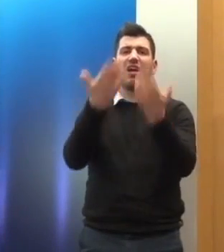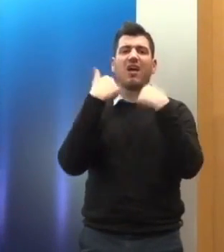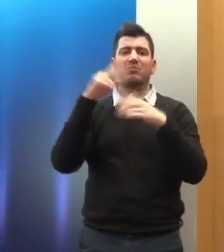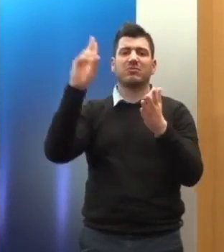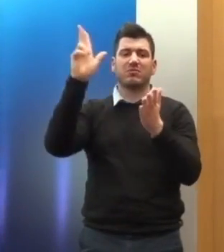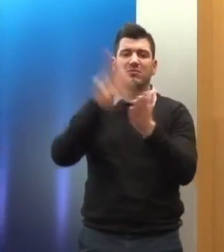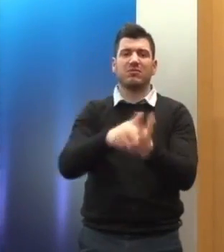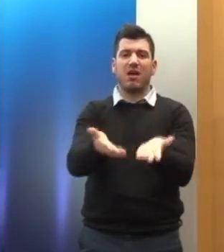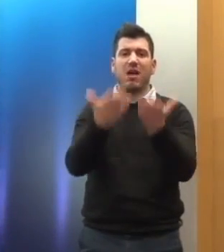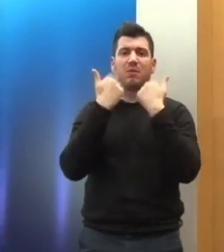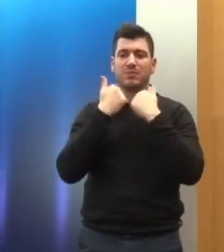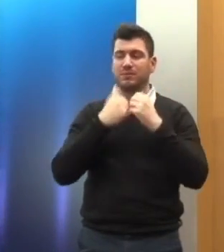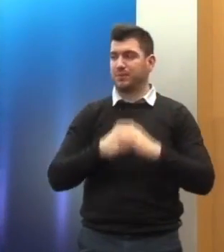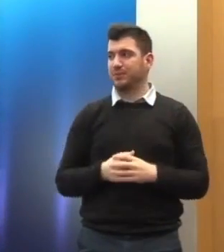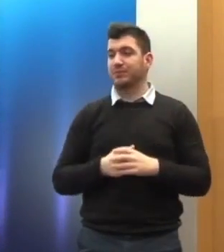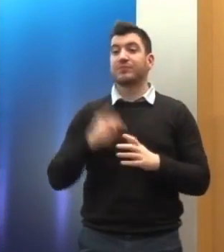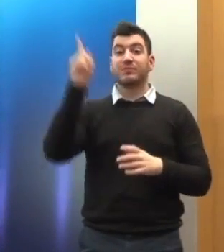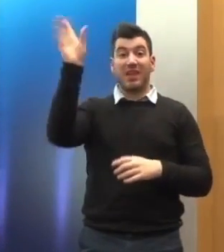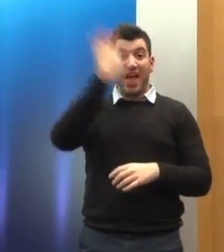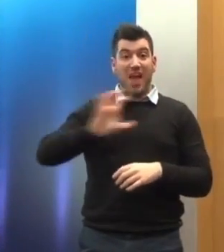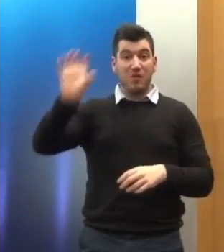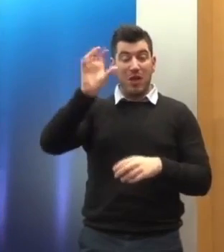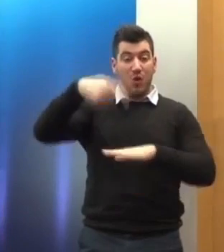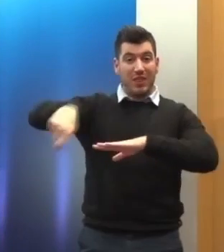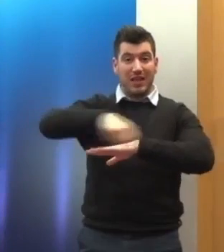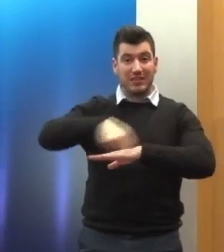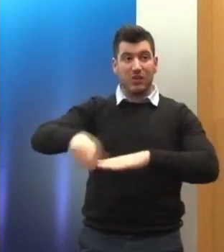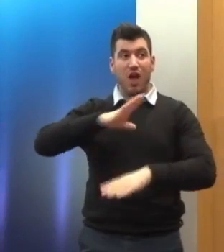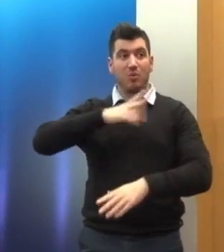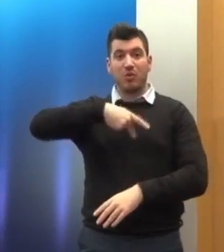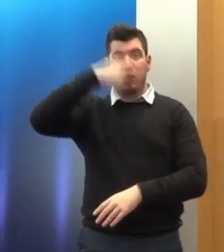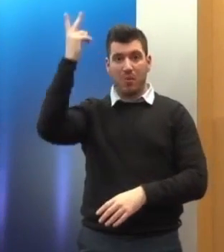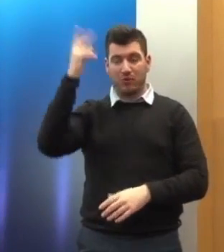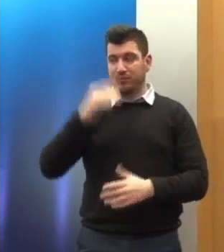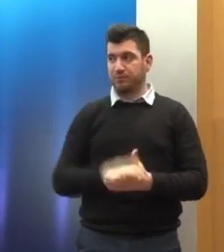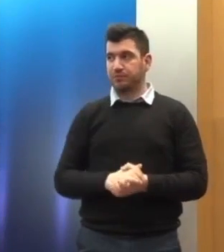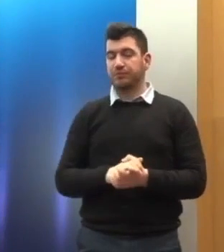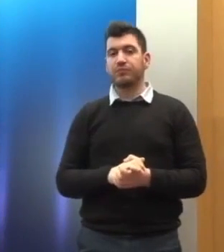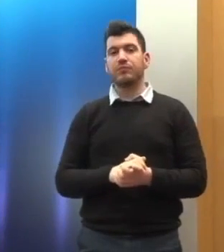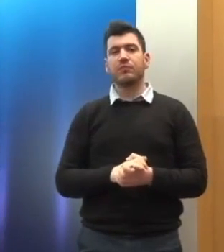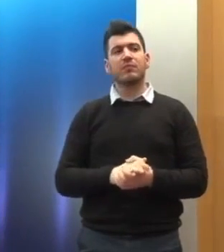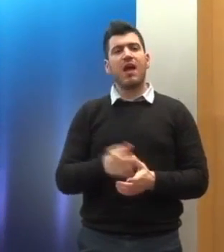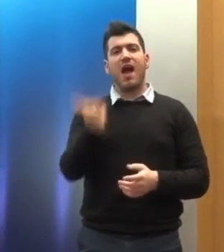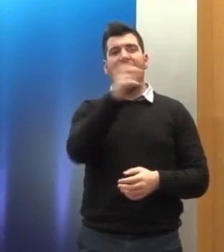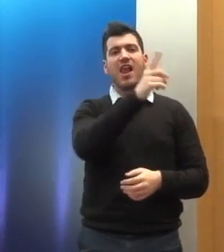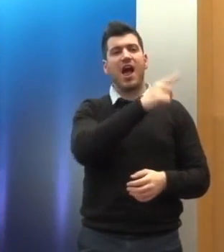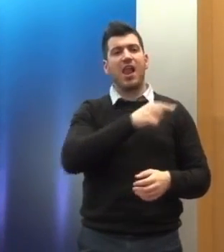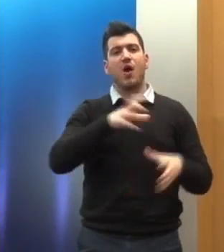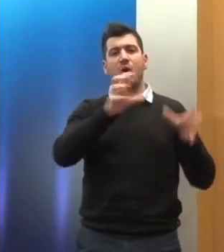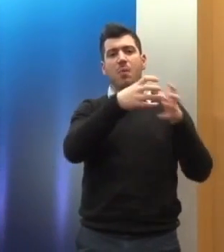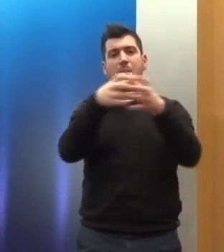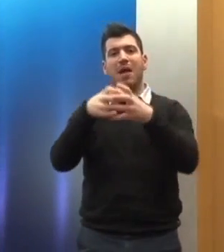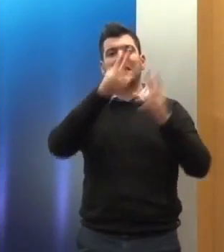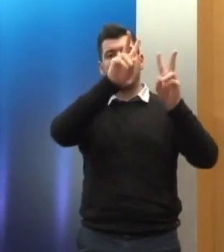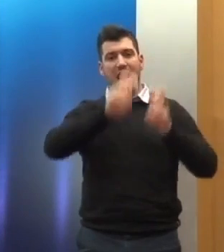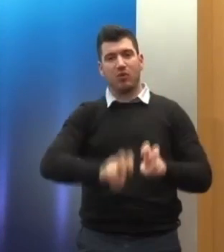Σε ό,τι αφορά το Ευρωπαϊκό Δικαστήριο Ανθρωπίνων Δικαιωμάτων, σε αντίθεση βεβαίως με τα άλλα όργανα ελέγχου τα οποία αναφέρθηκαν προηγουμένως,